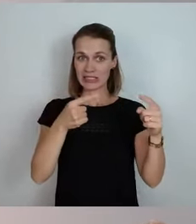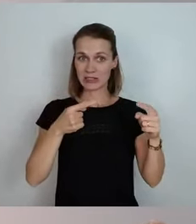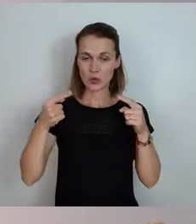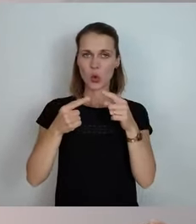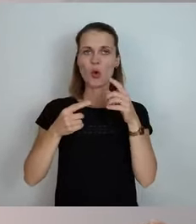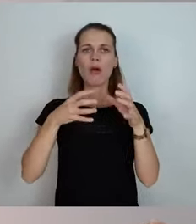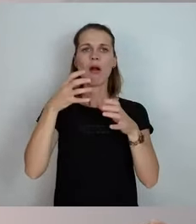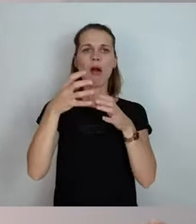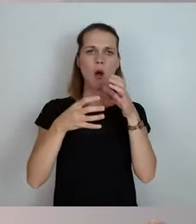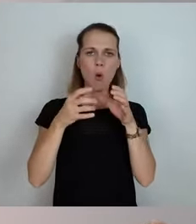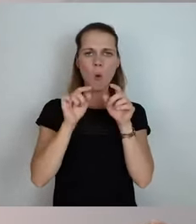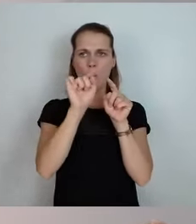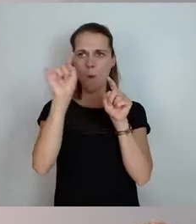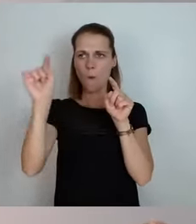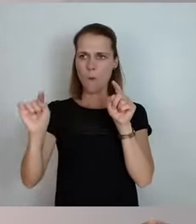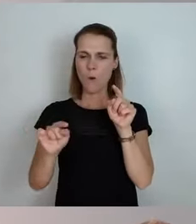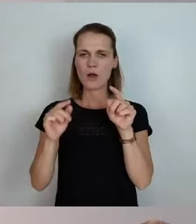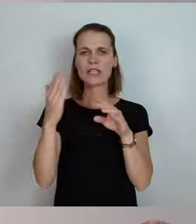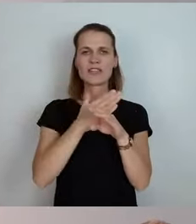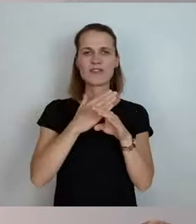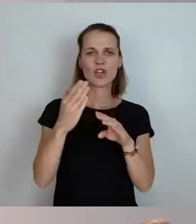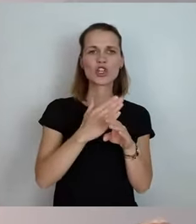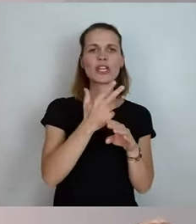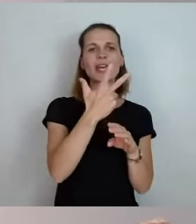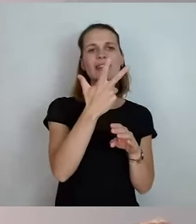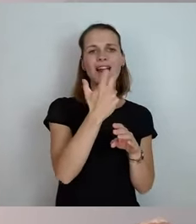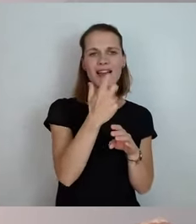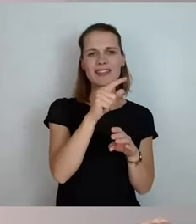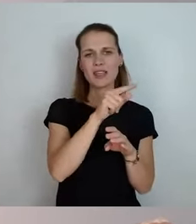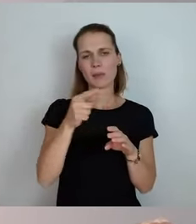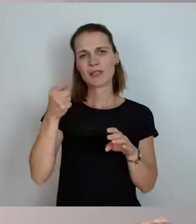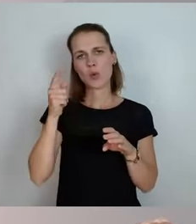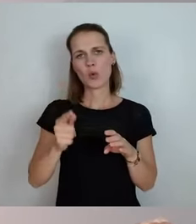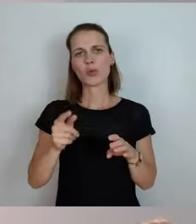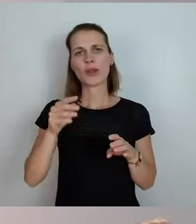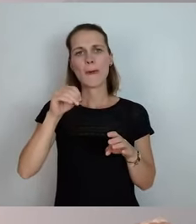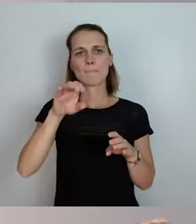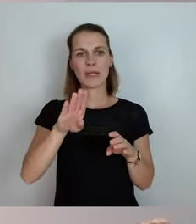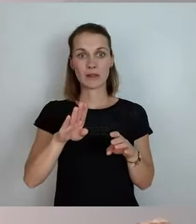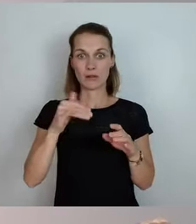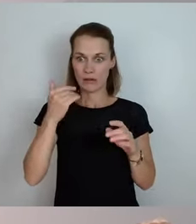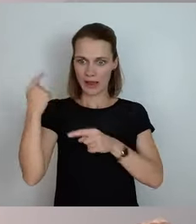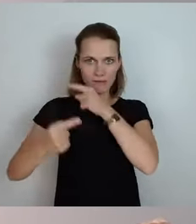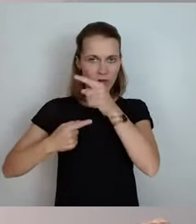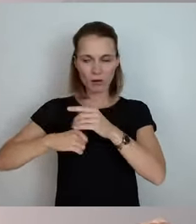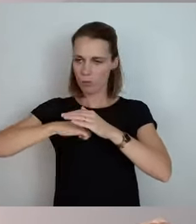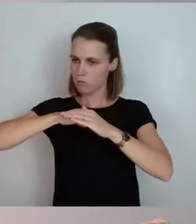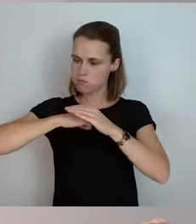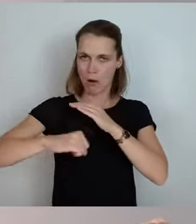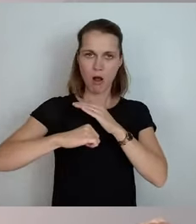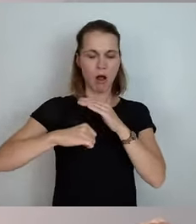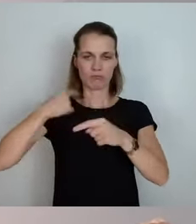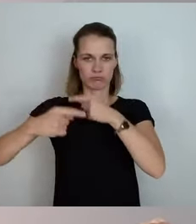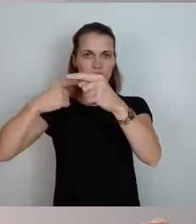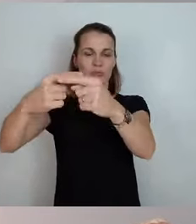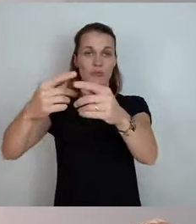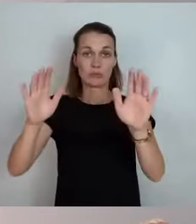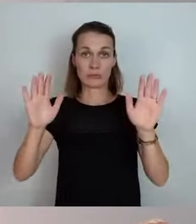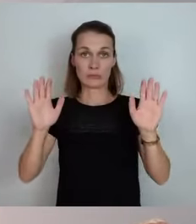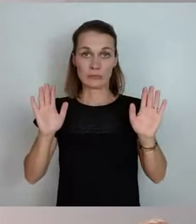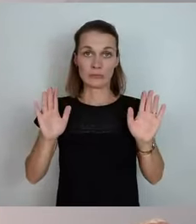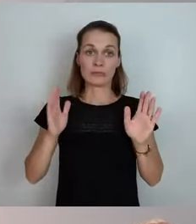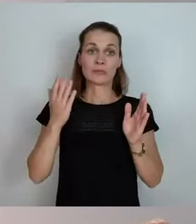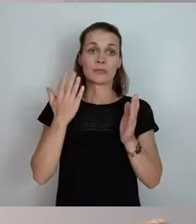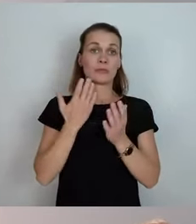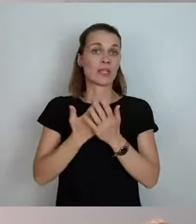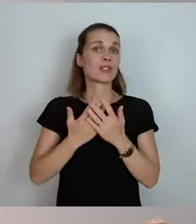also das, was so zwischen 30 und 100 Mbit ist. Die Entwicklung ist ja rasant schnell und da ist es wieder auch in den